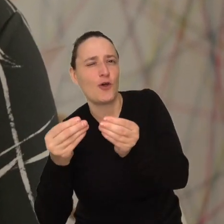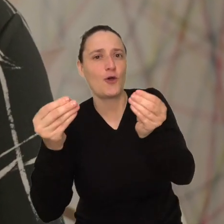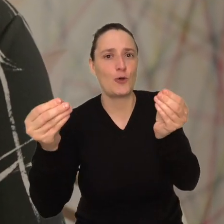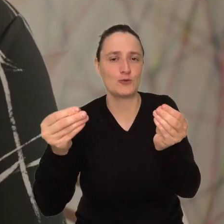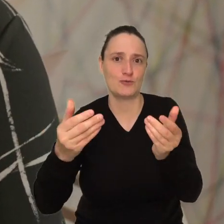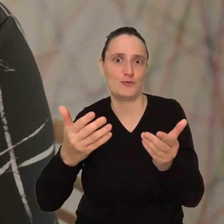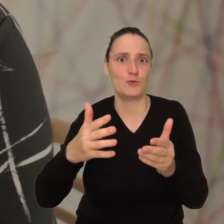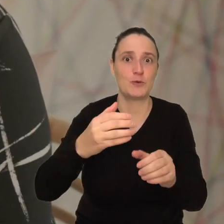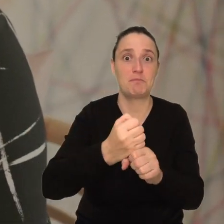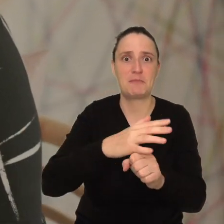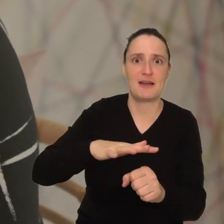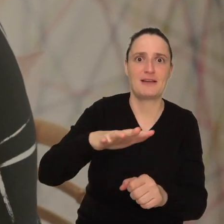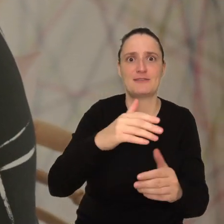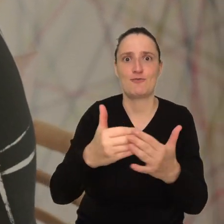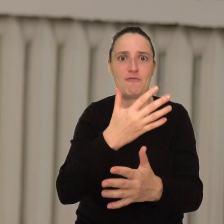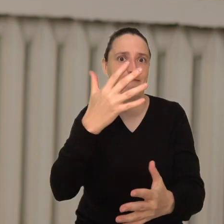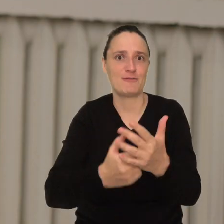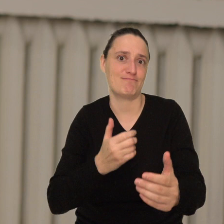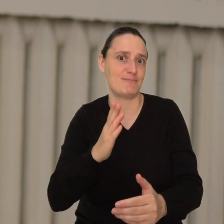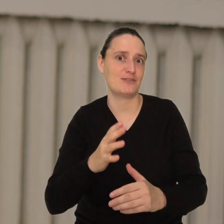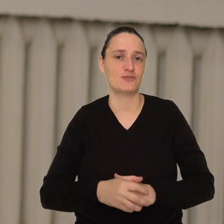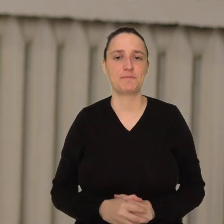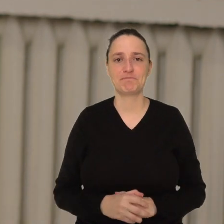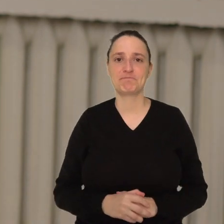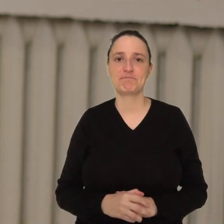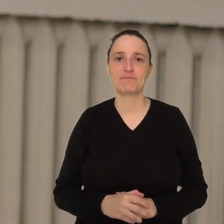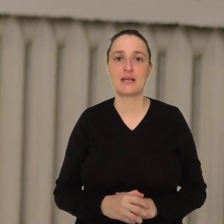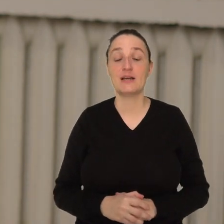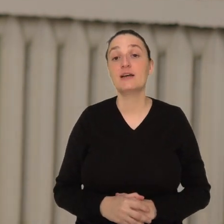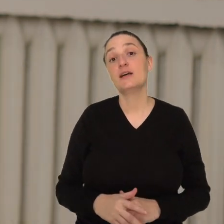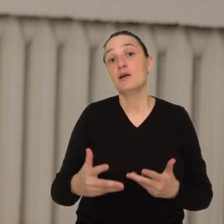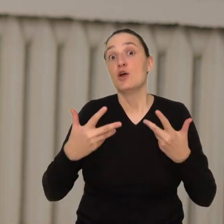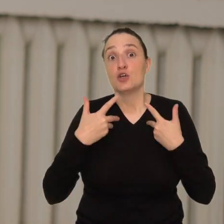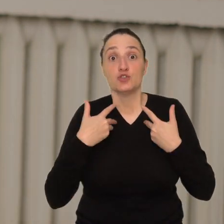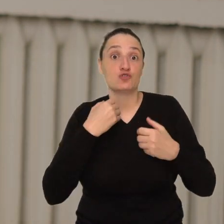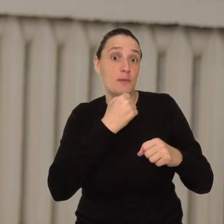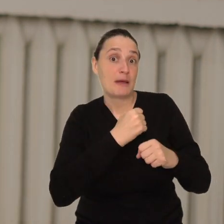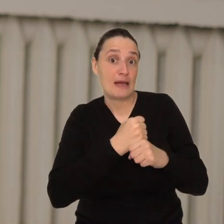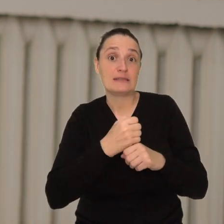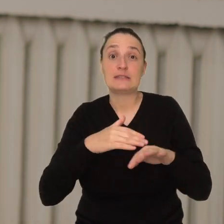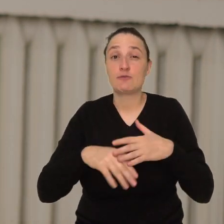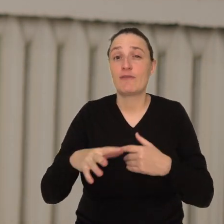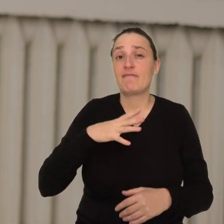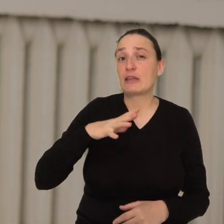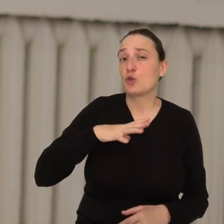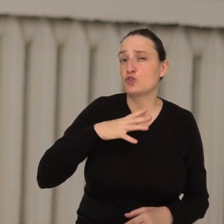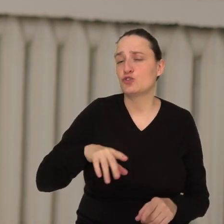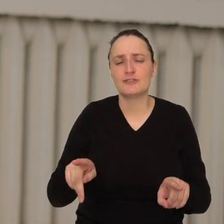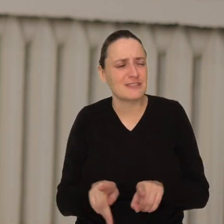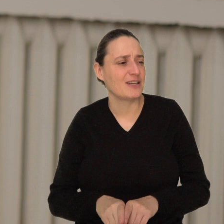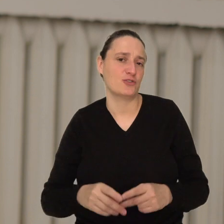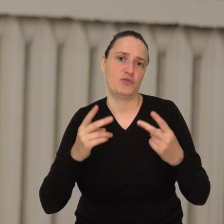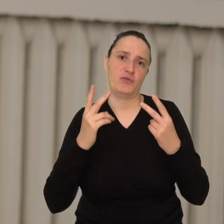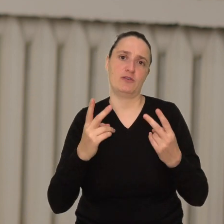wykorzystane na przykład w nowej pracy. Wartości związane z życiem i z pracą zawodową to bardzo ważny